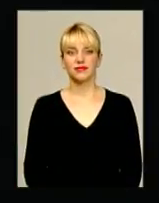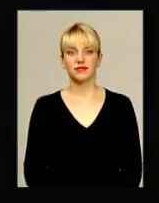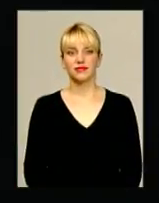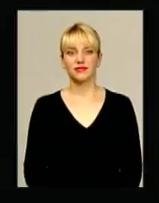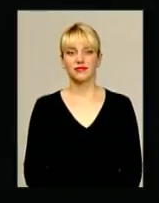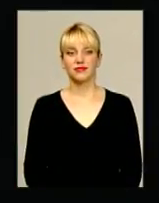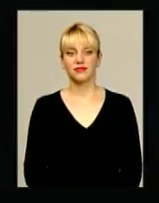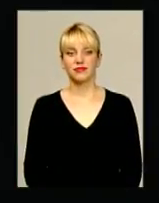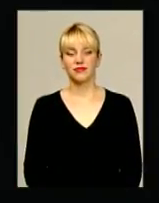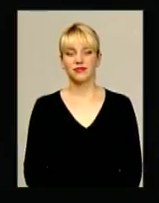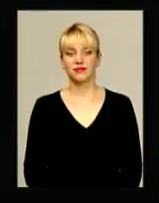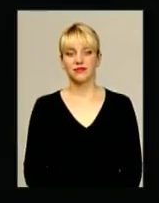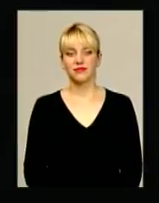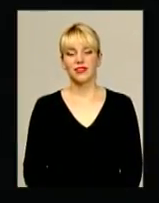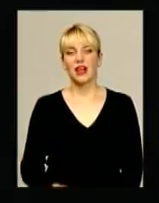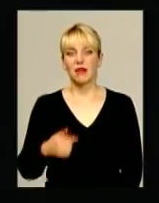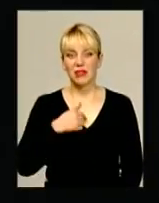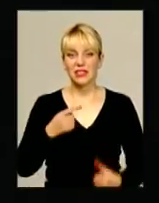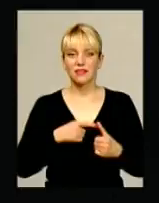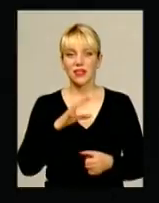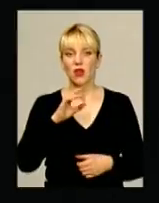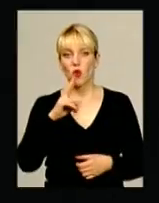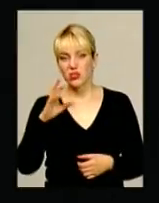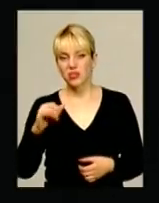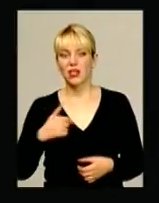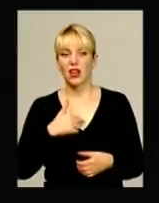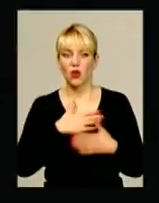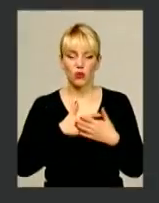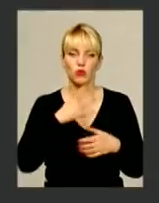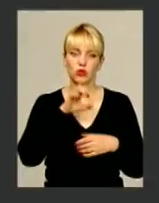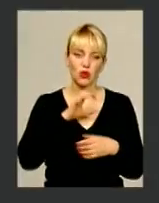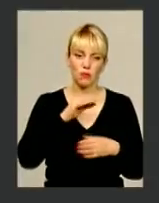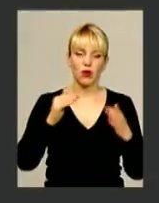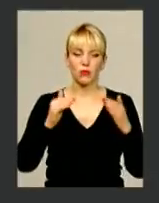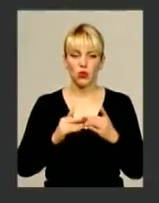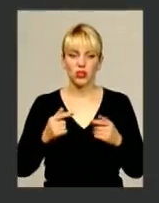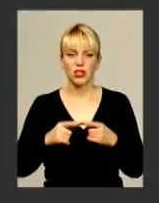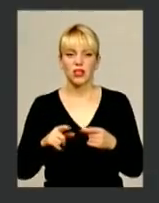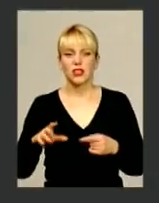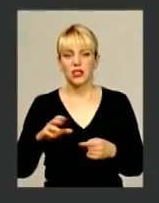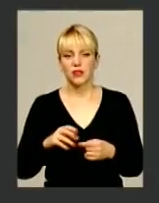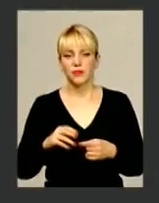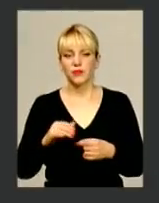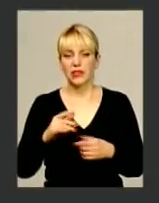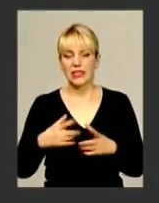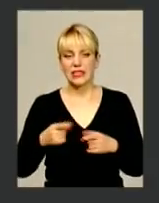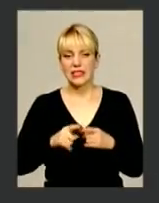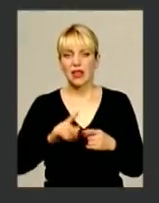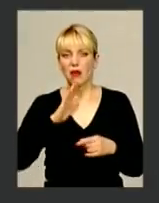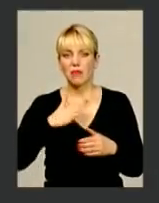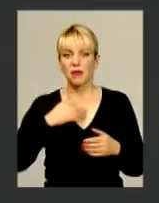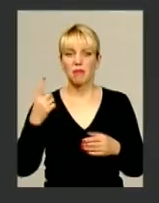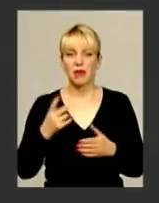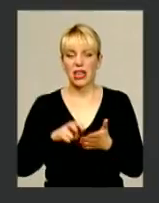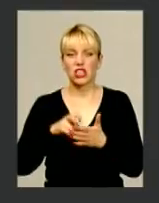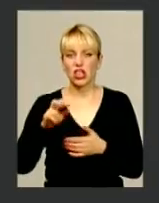«Мене звуть Оскар, мені 10 років, я підпилив собаку, будинок, ти навіть підсмежучий вон хребок. Це мій перший лист до